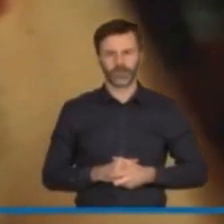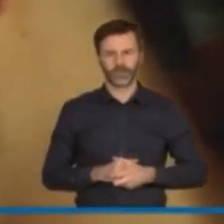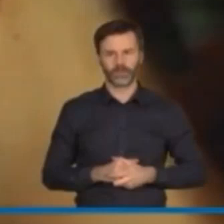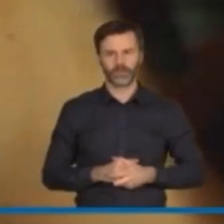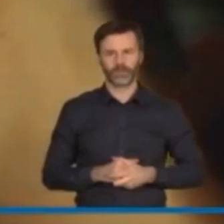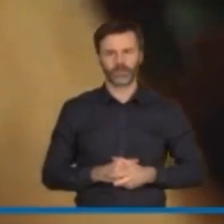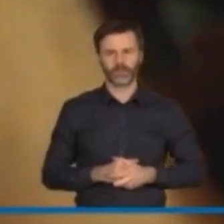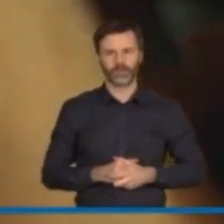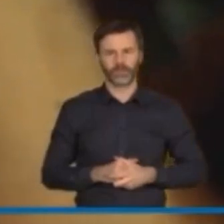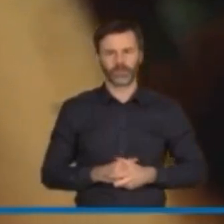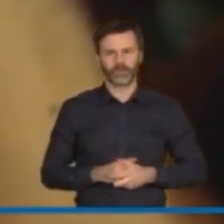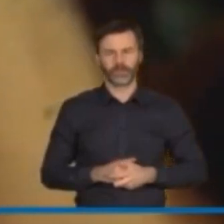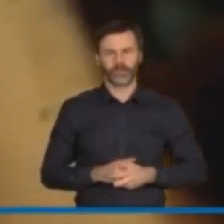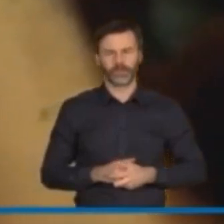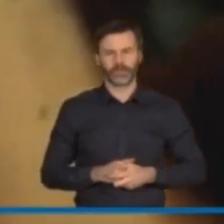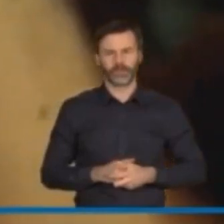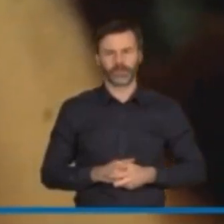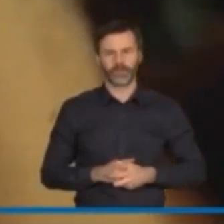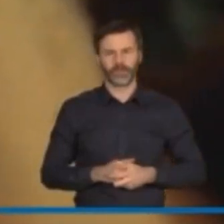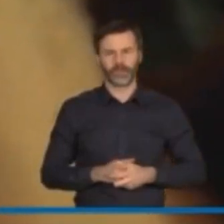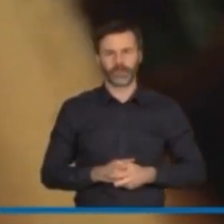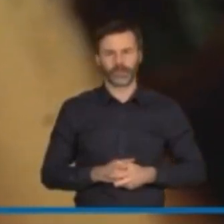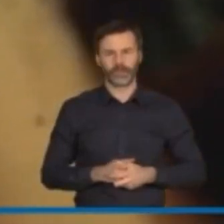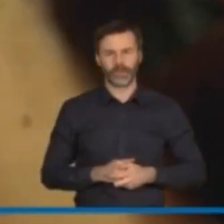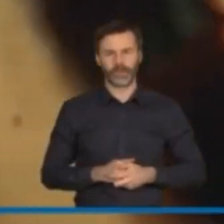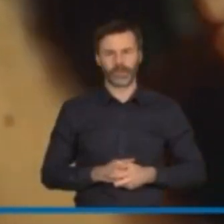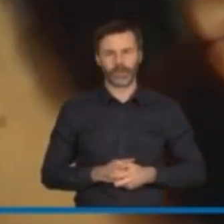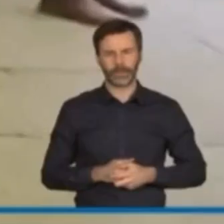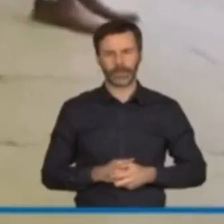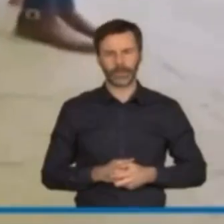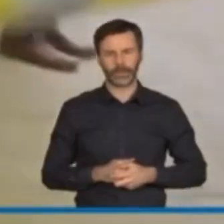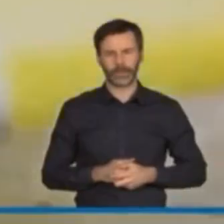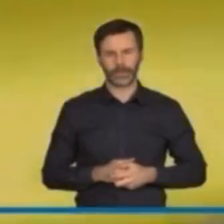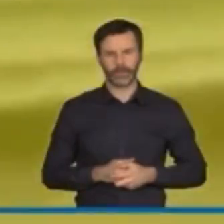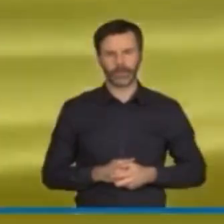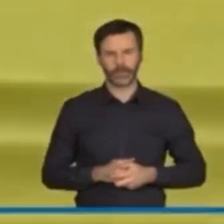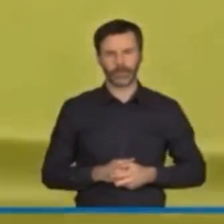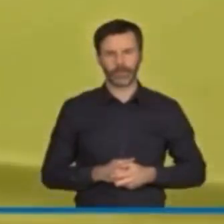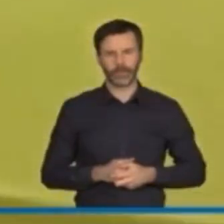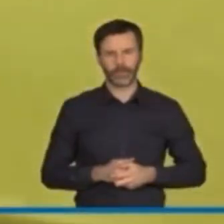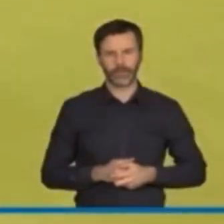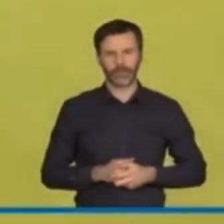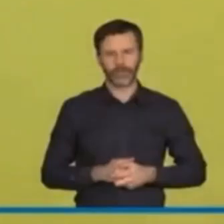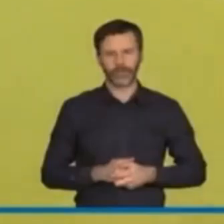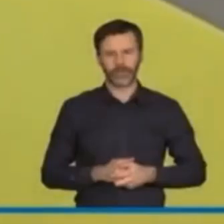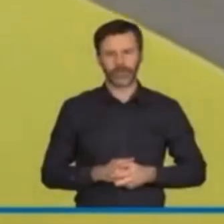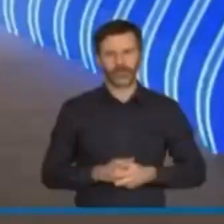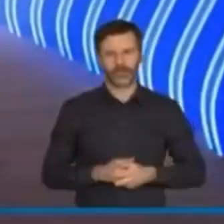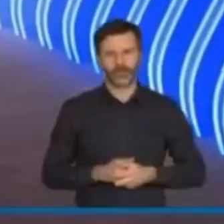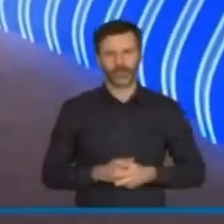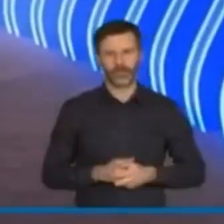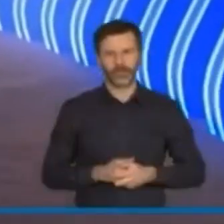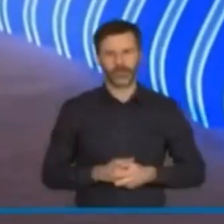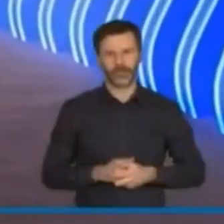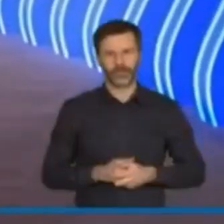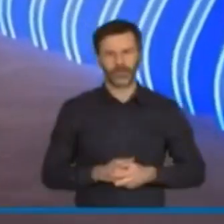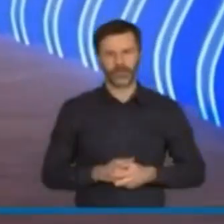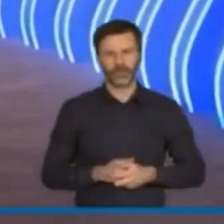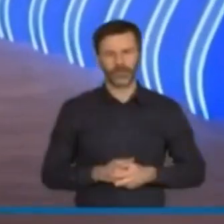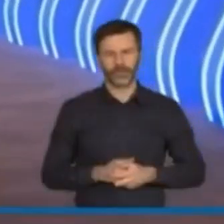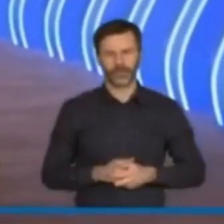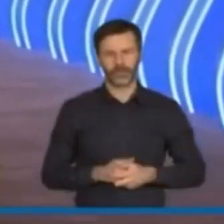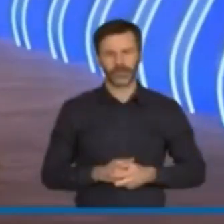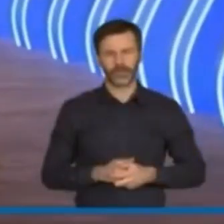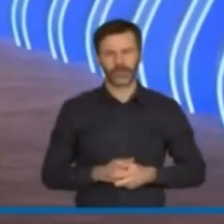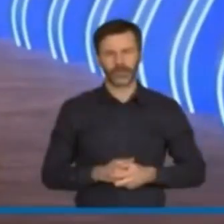przeżywa wojny i Mieści zespołem,